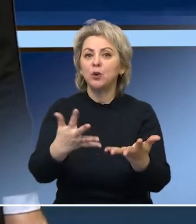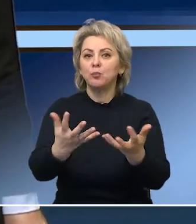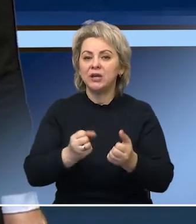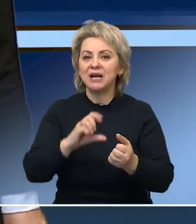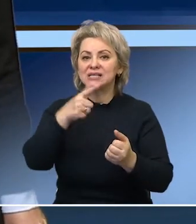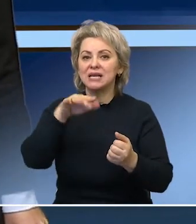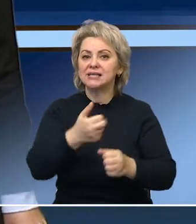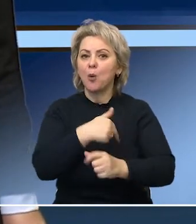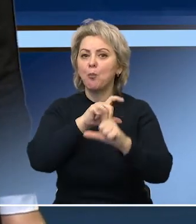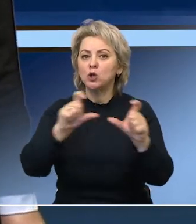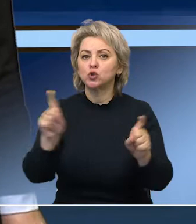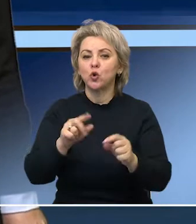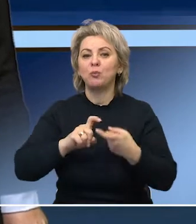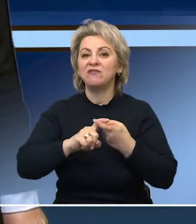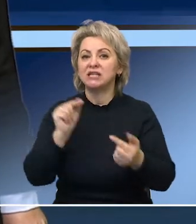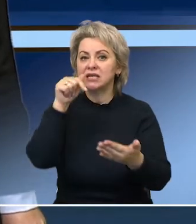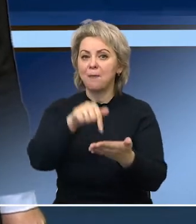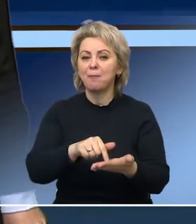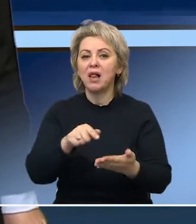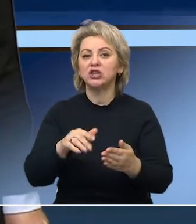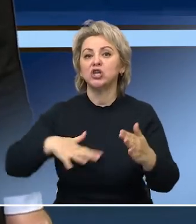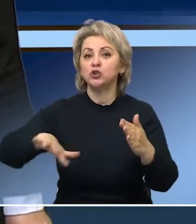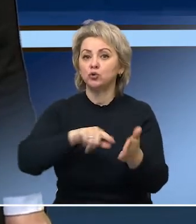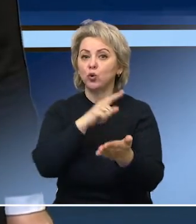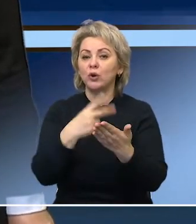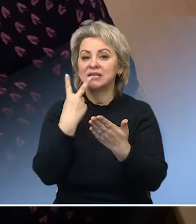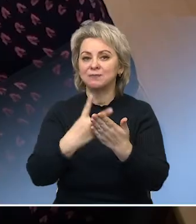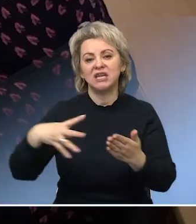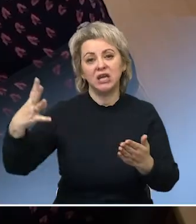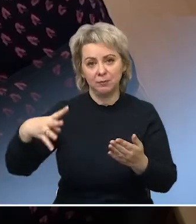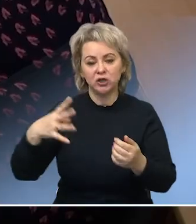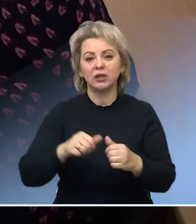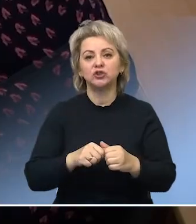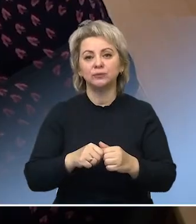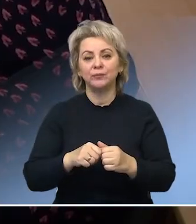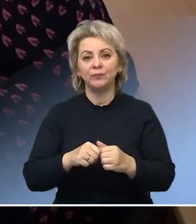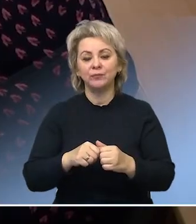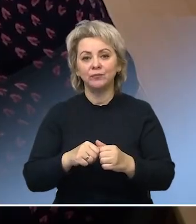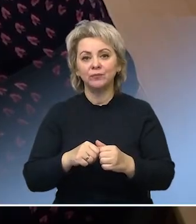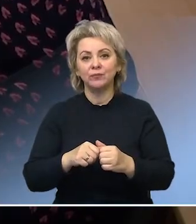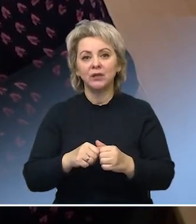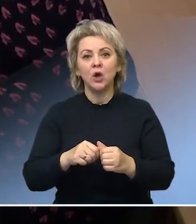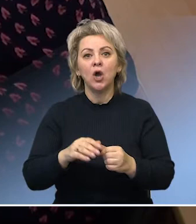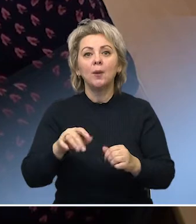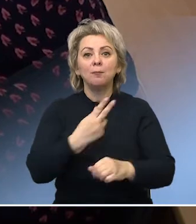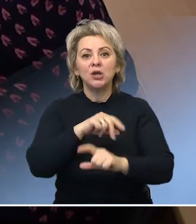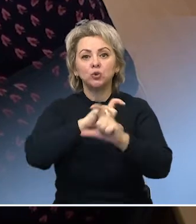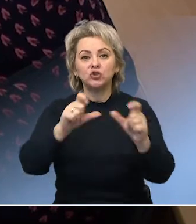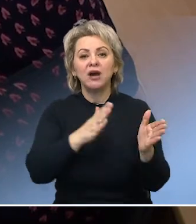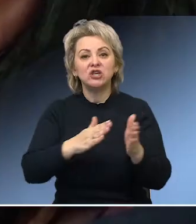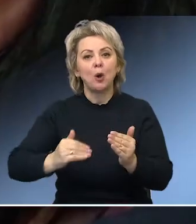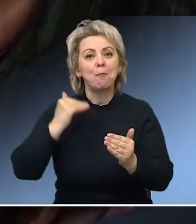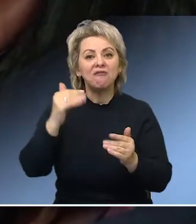Сальской больнице, чтобы вирус не проник на территорию города? Смотрите в репортаже. Медучреждение в режиме повышенной